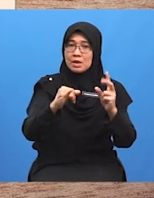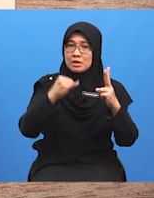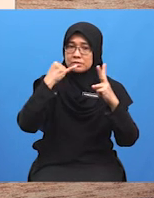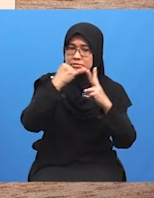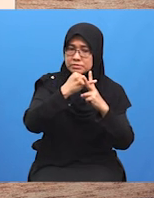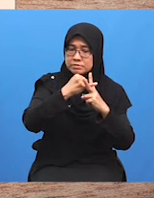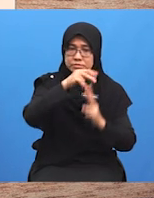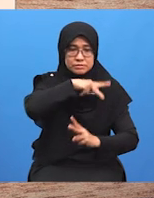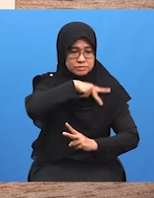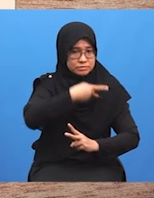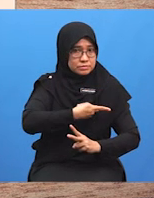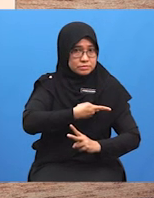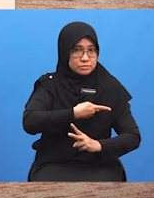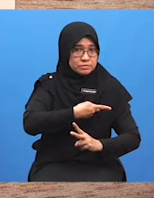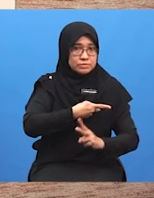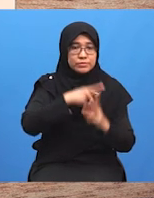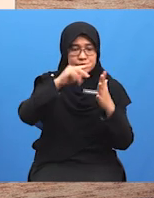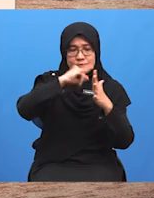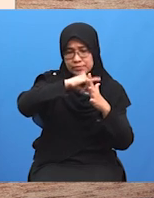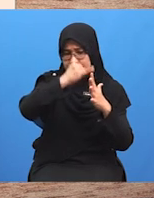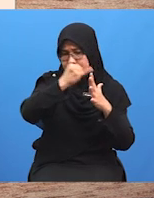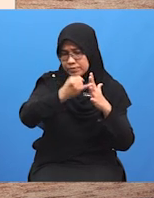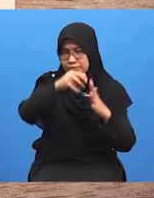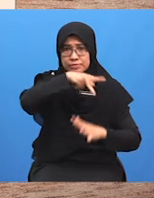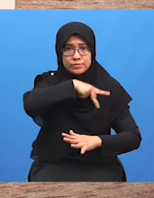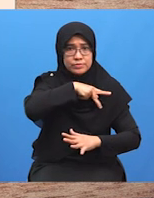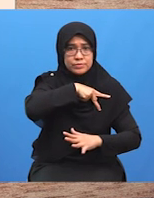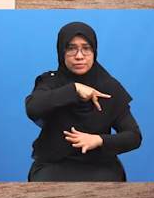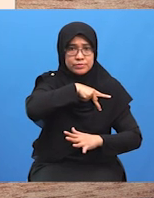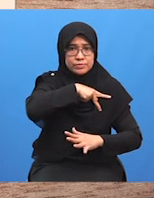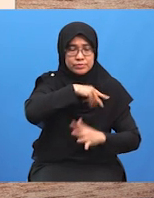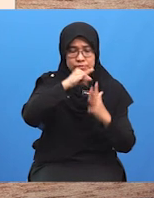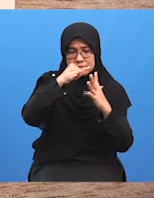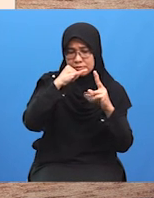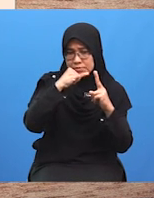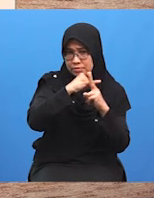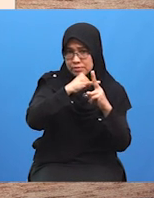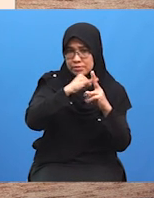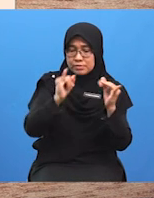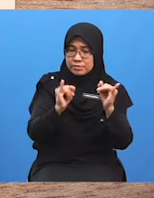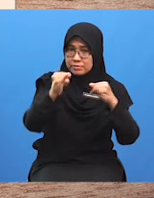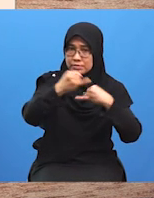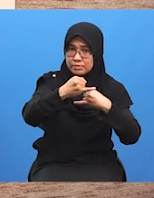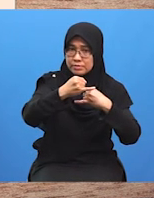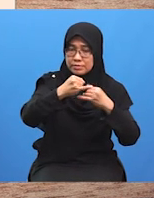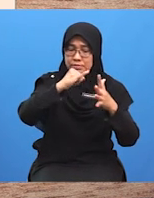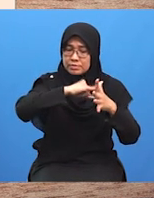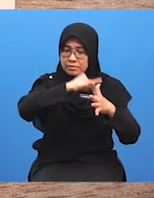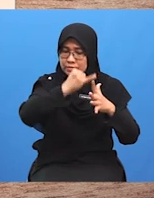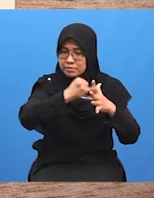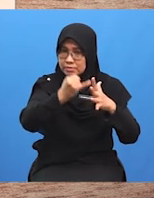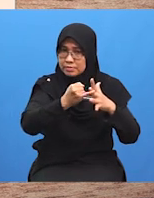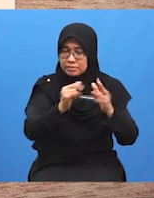intrapersonal Yang kedua, interpersonal Yang ketiga, intrajabatan Yang